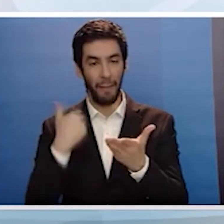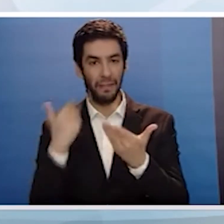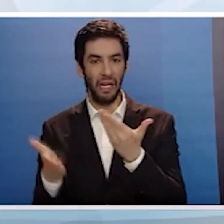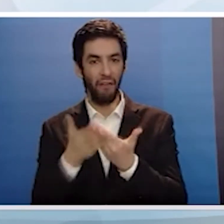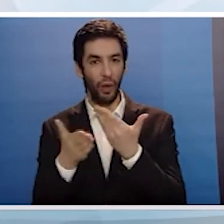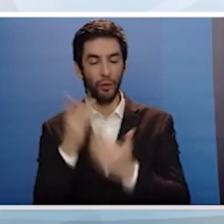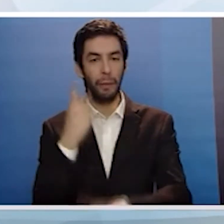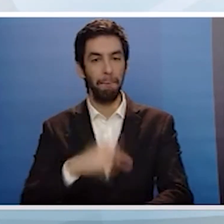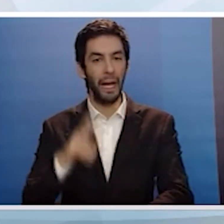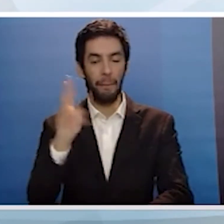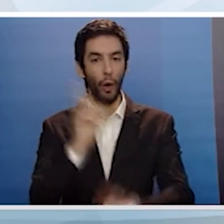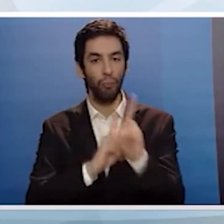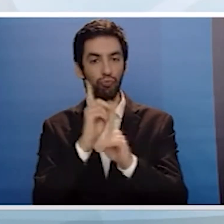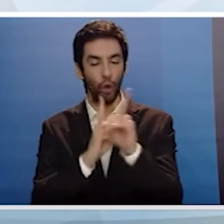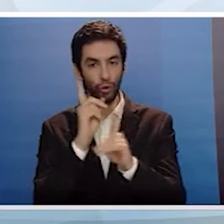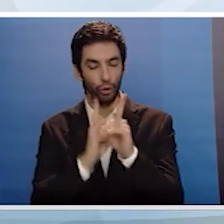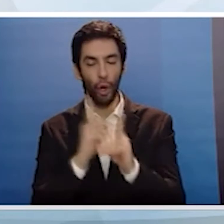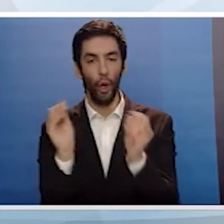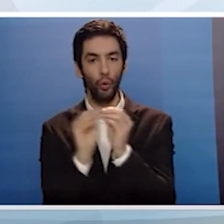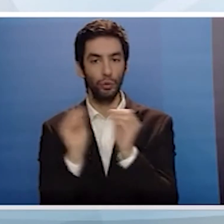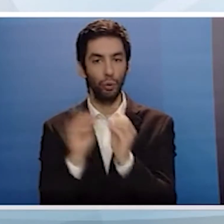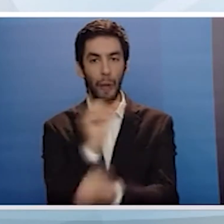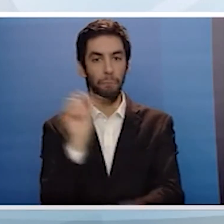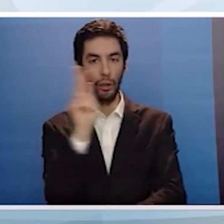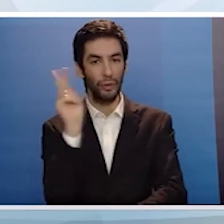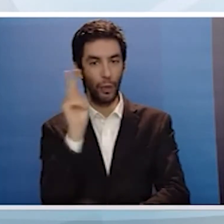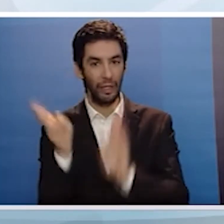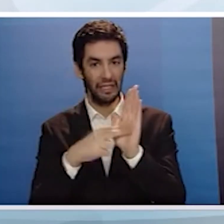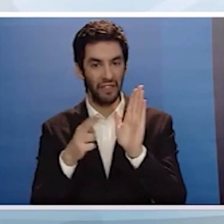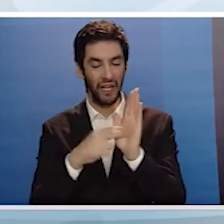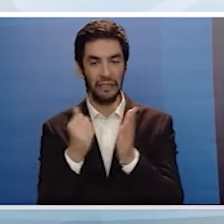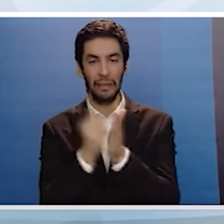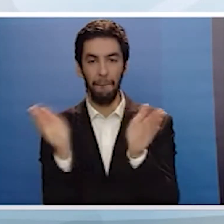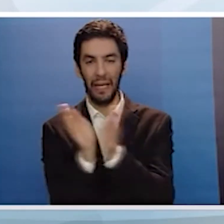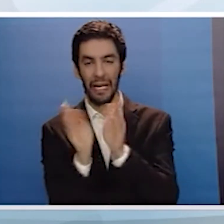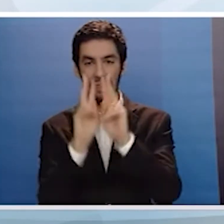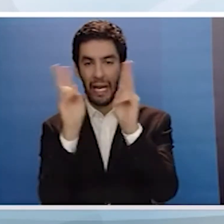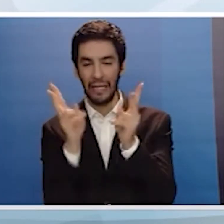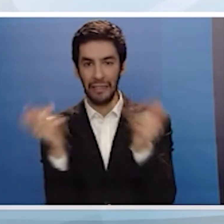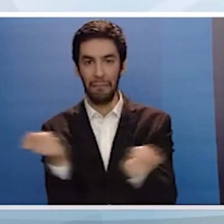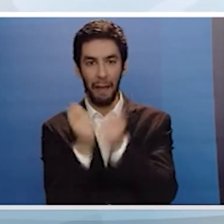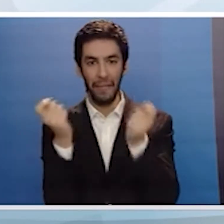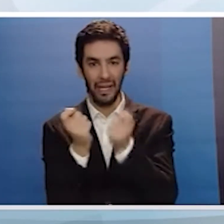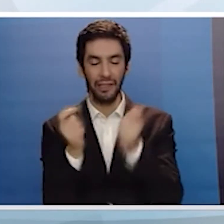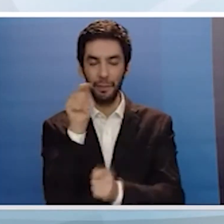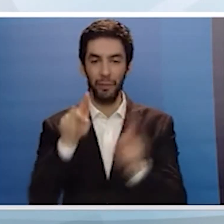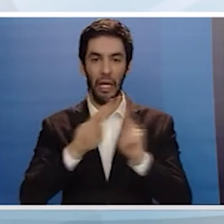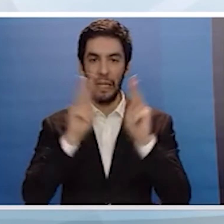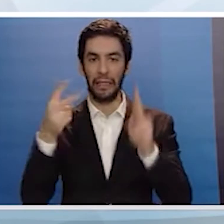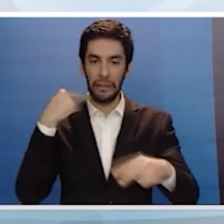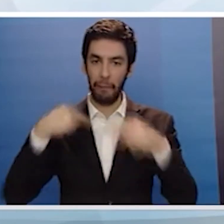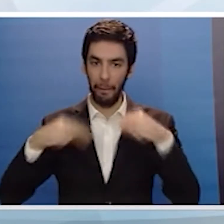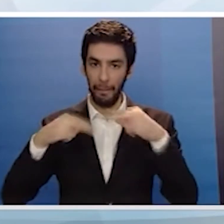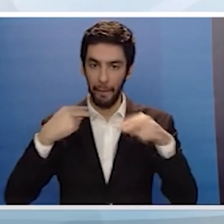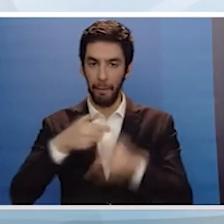αυτοτελώς εργαζομένων, των μικρών οικογενειακών επιχειρήσεων λιανικού εμπορίου και όχι μόνο των επιχειρήσεων εστίασης και των άλλων